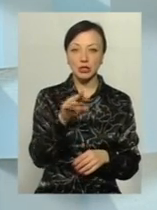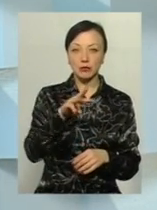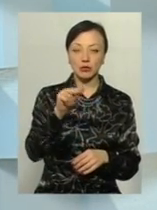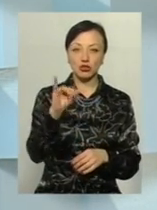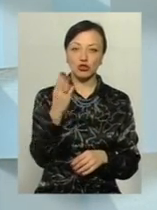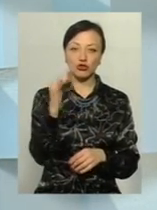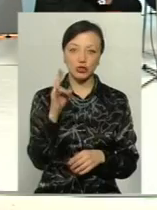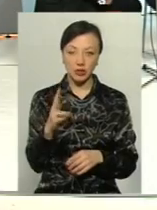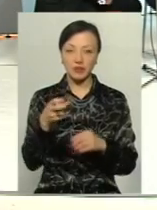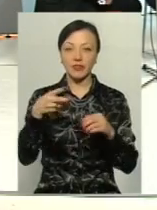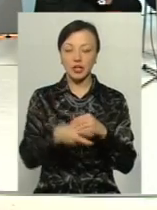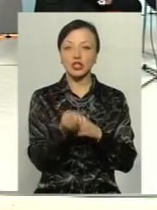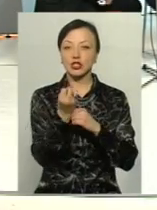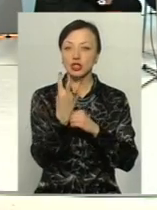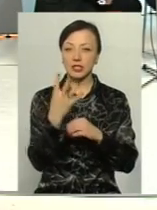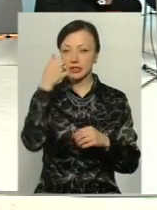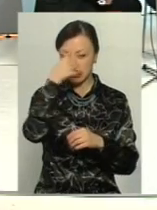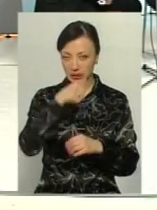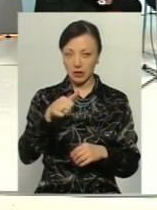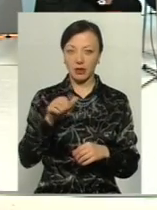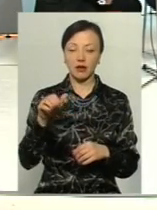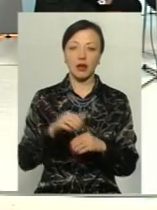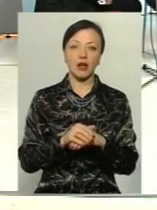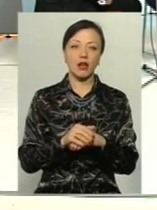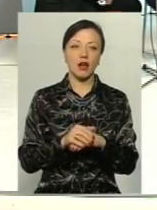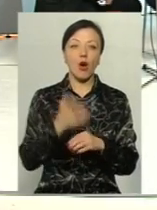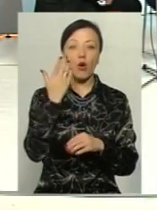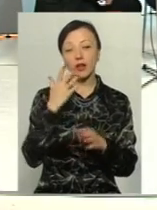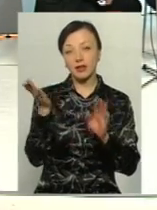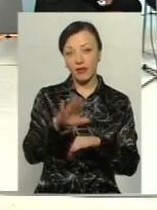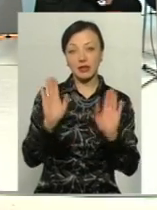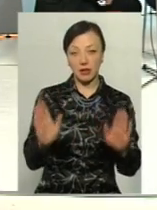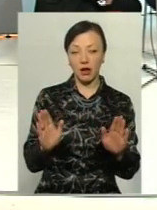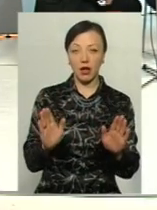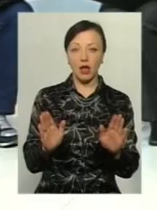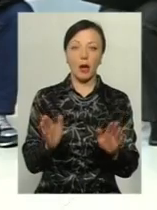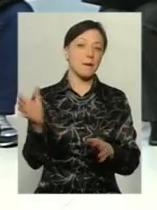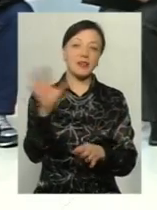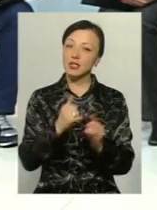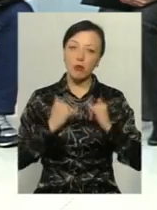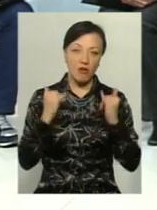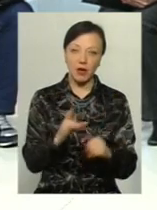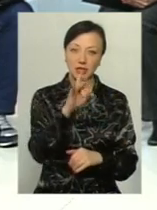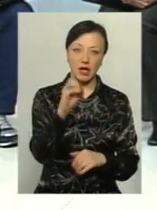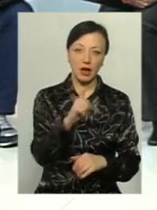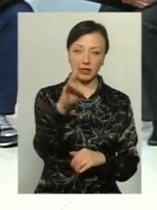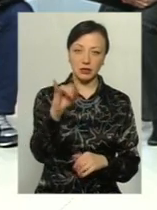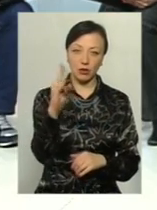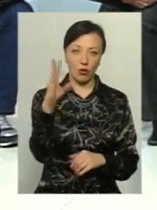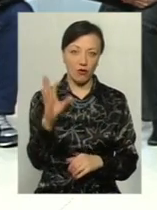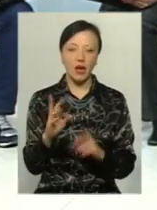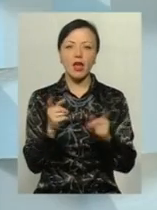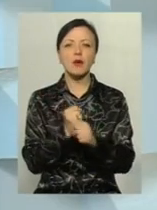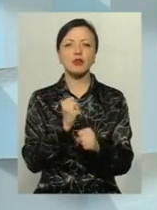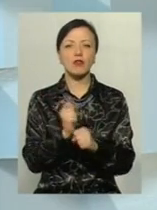коли очолював громадську раду Різнікову? Коли, дивіться, ну давайте так, при всій повазі до Різнікова, при всій повазі, як